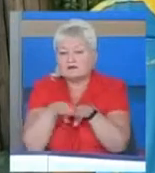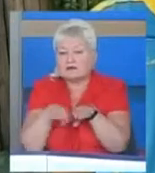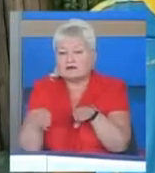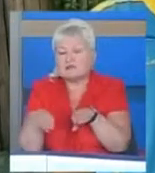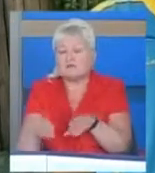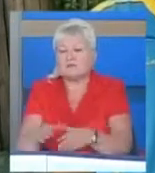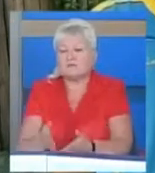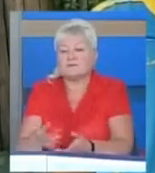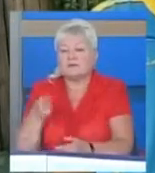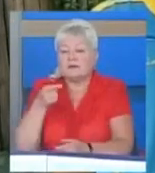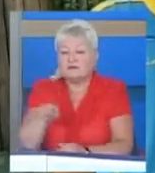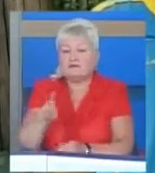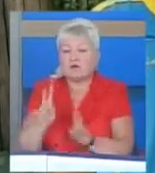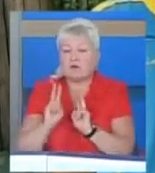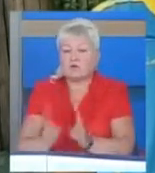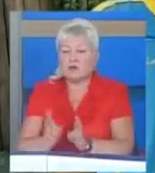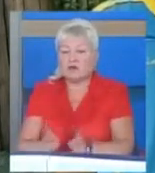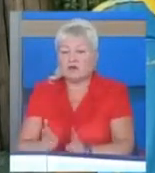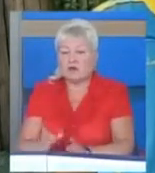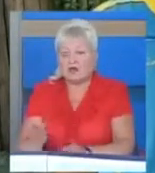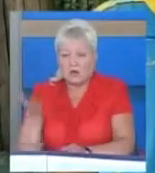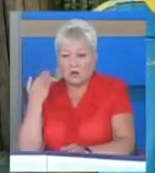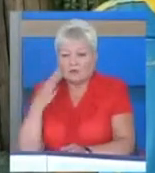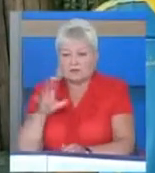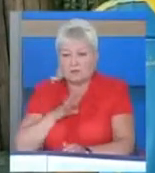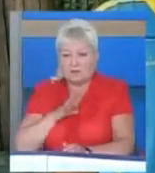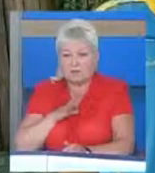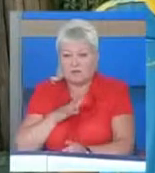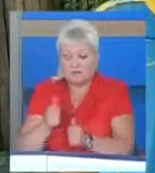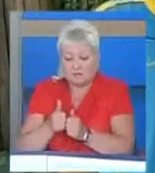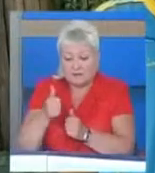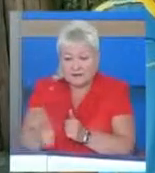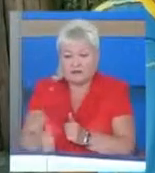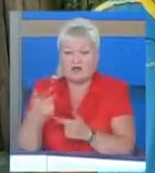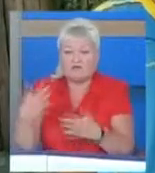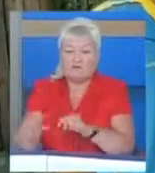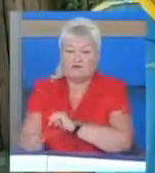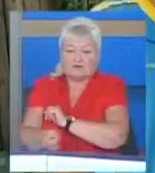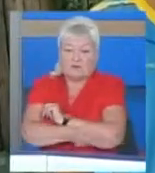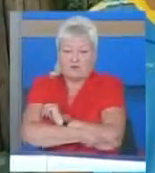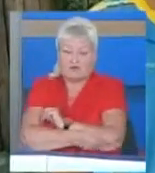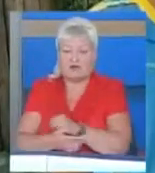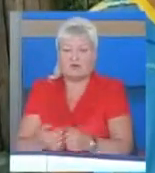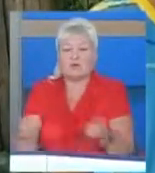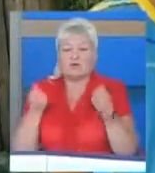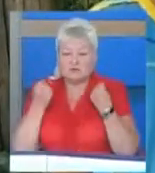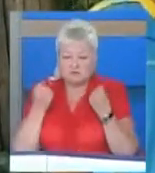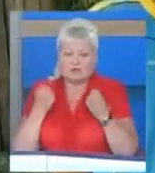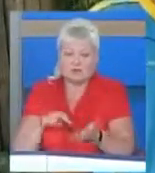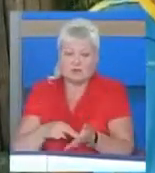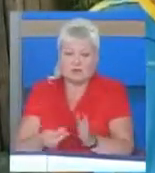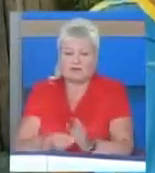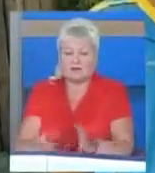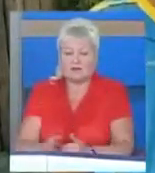Ті, хто колись був попереду нас, вони вже позаду. спортивному плані.